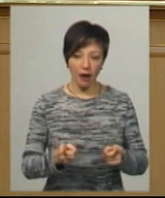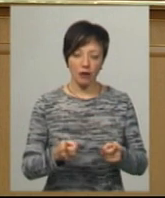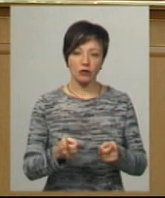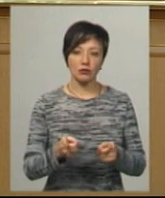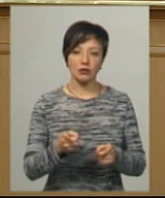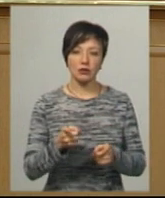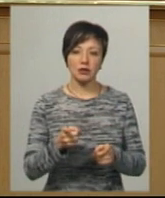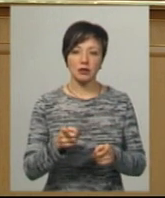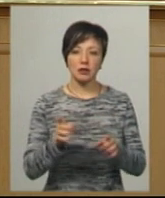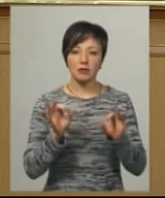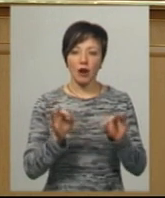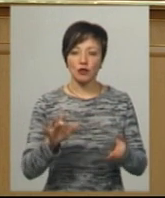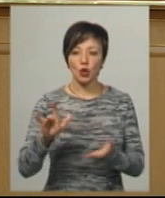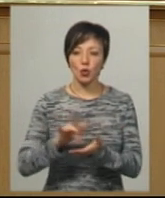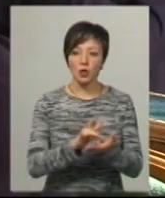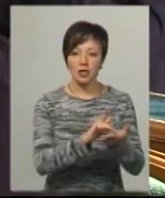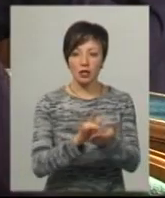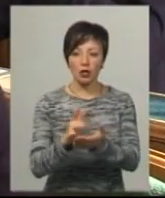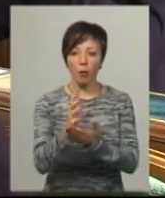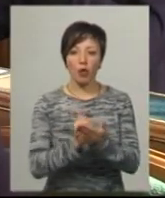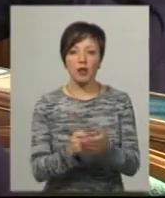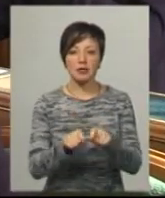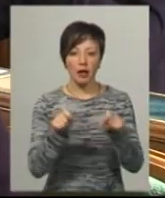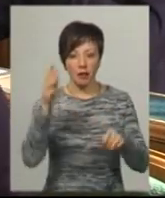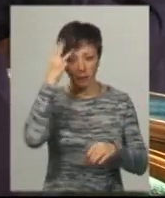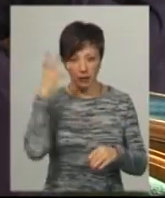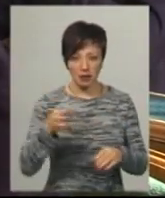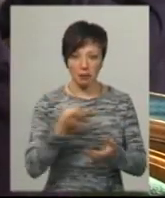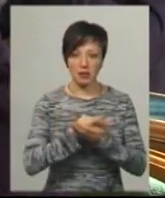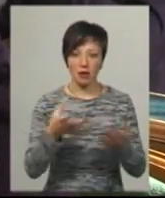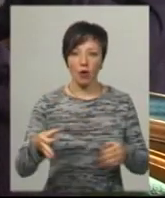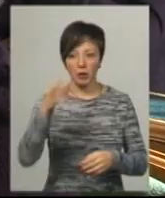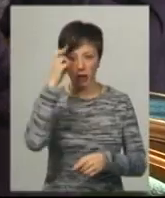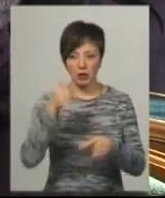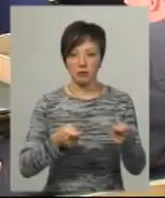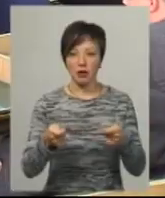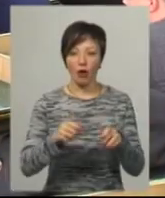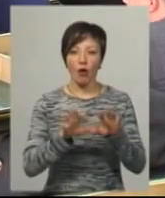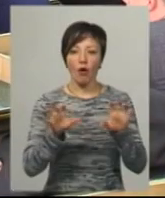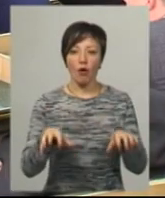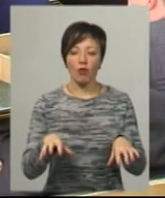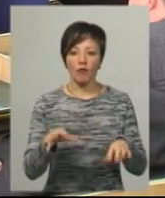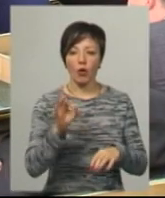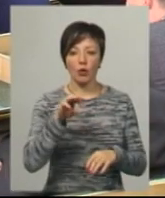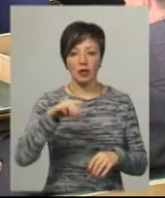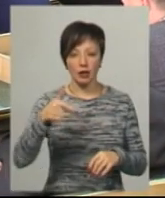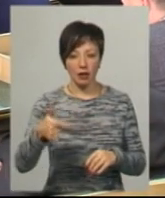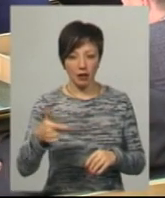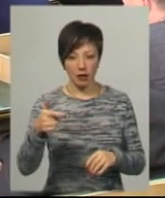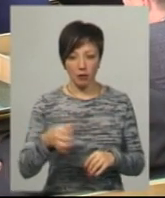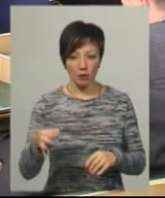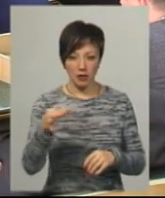справжній туристичний потенціал Хмельниччини. На представленні нового очільника облдержадміністрації, голови об'єднаних територіальних громад